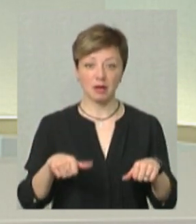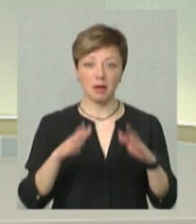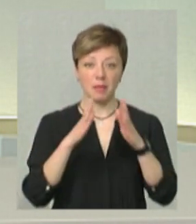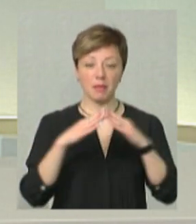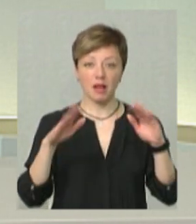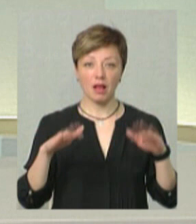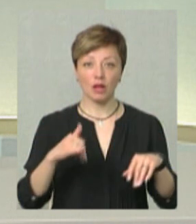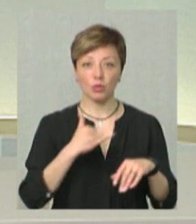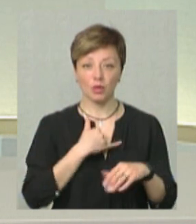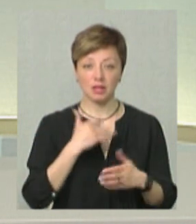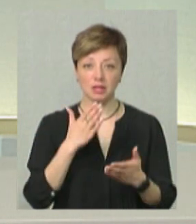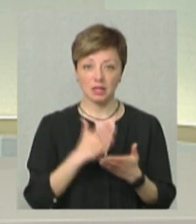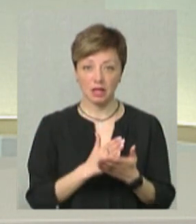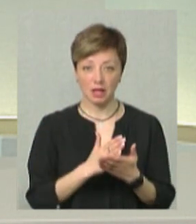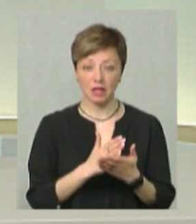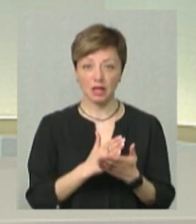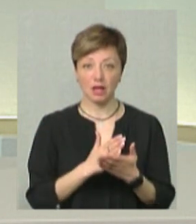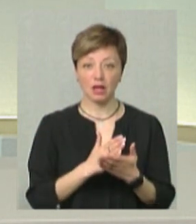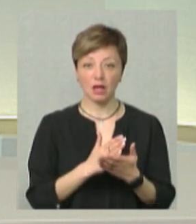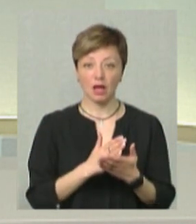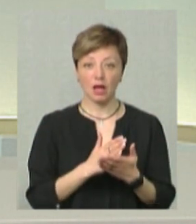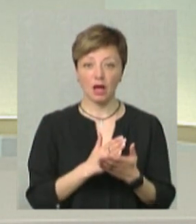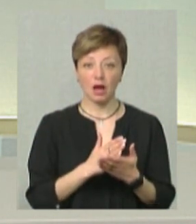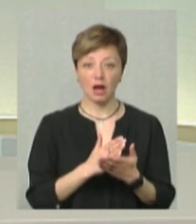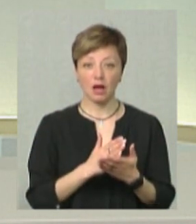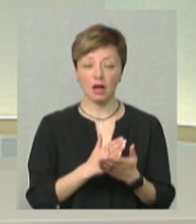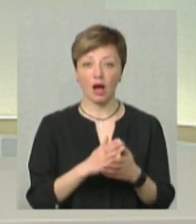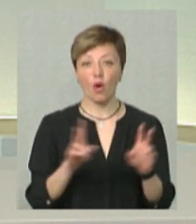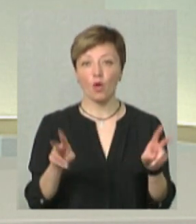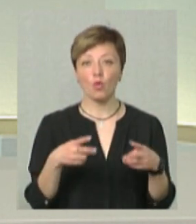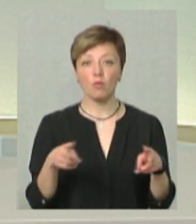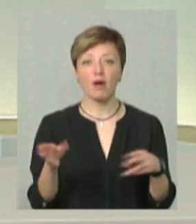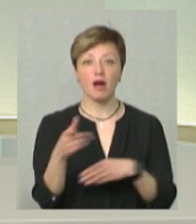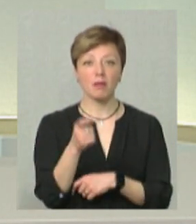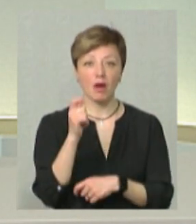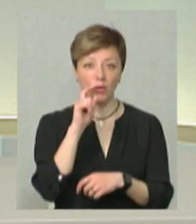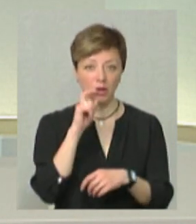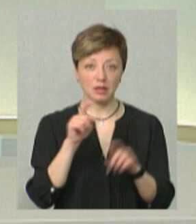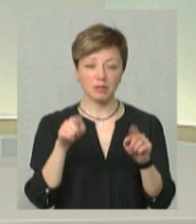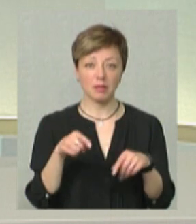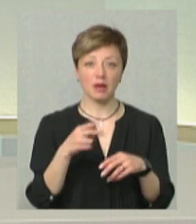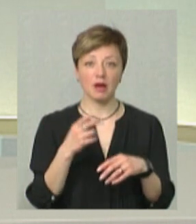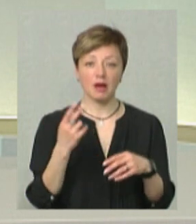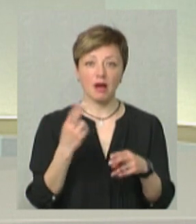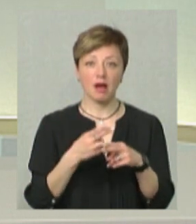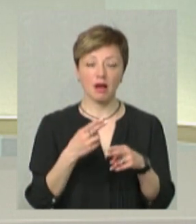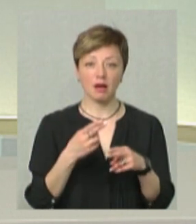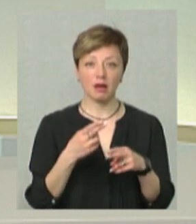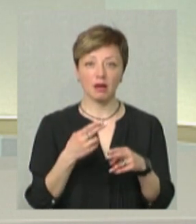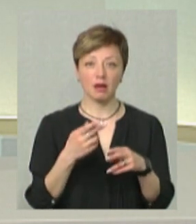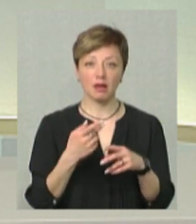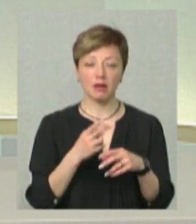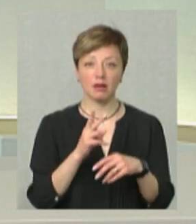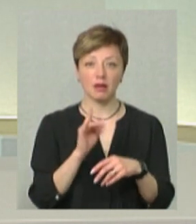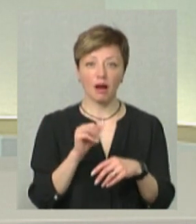є, у наших партнерів, у ГО «Клуб на рубалок України», вони також з Краматорська. Тобто, ми будемо